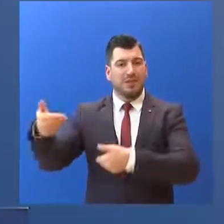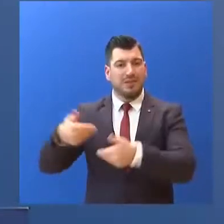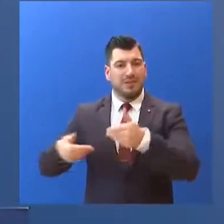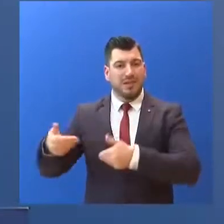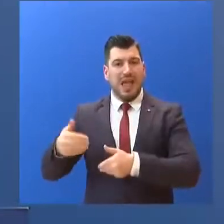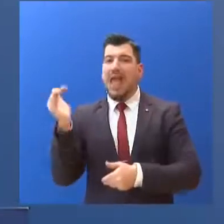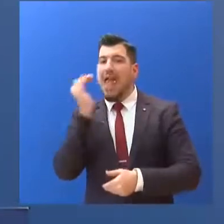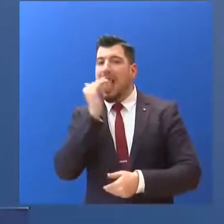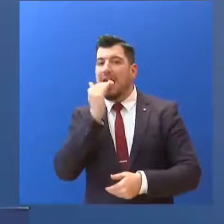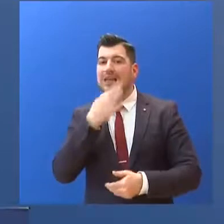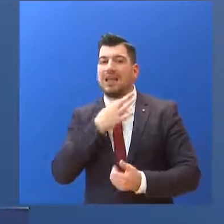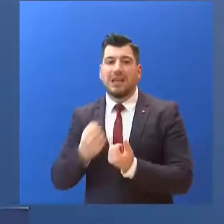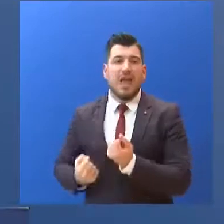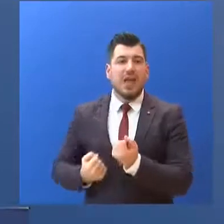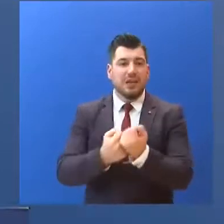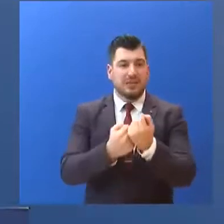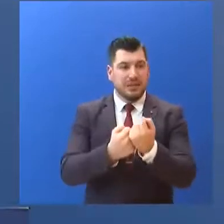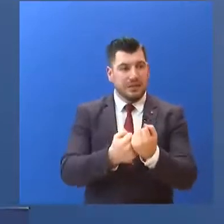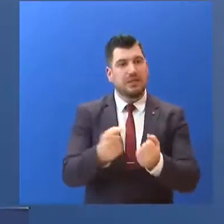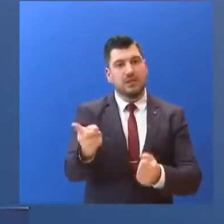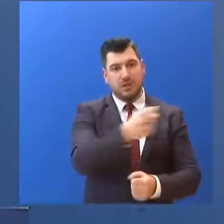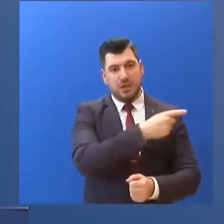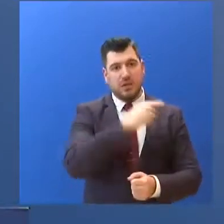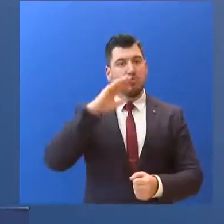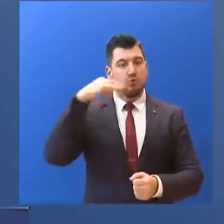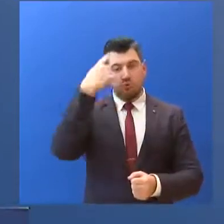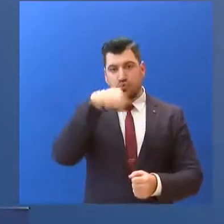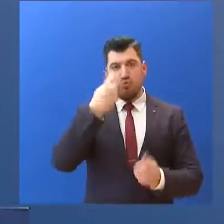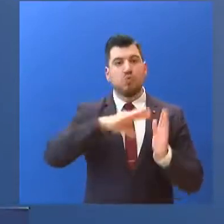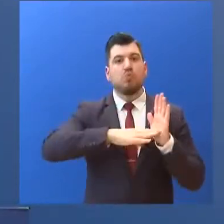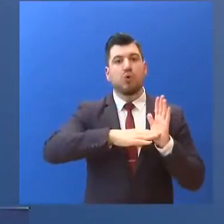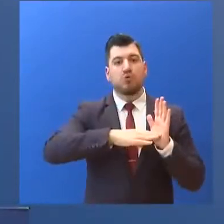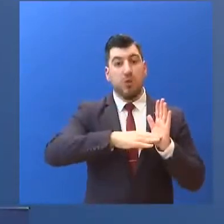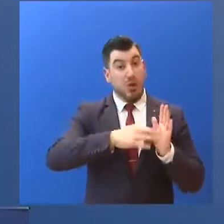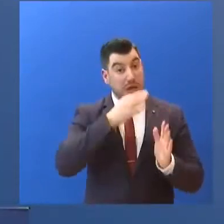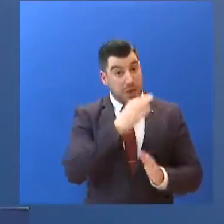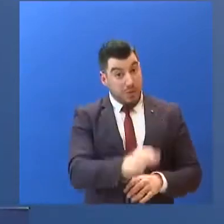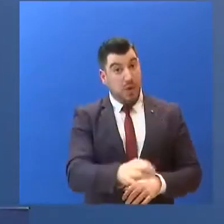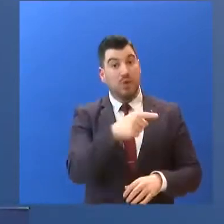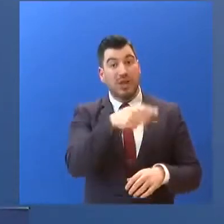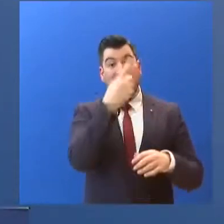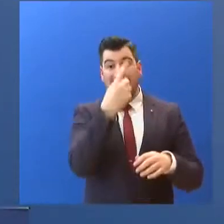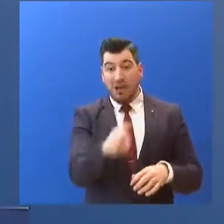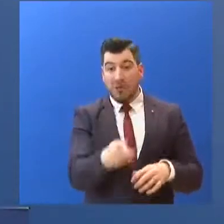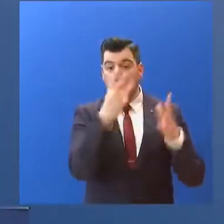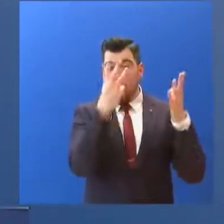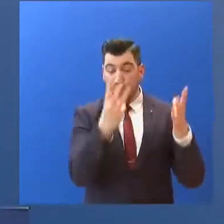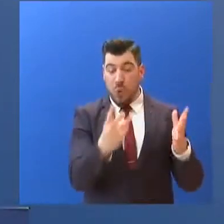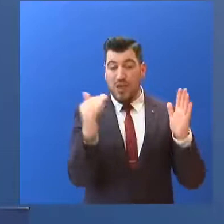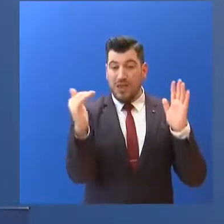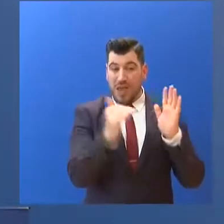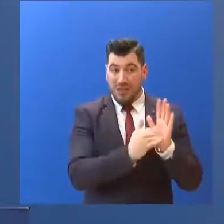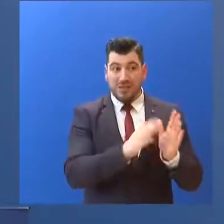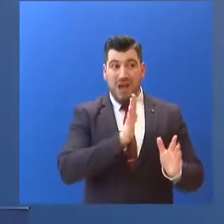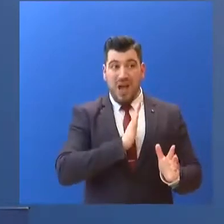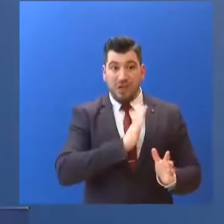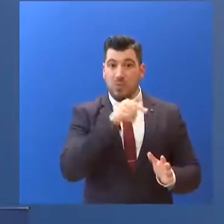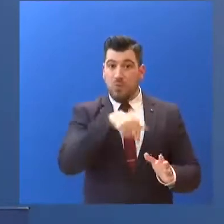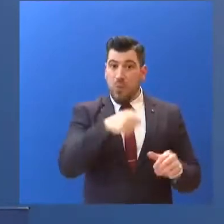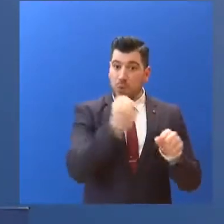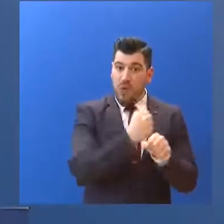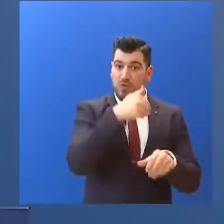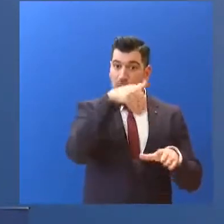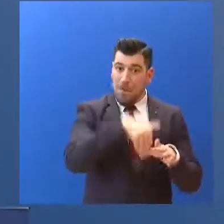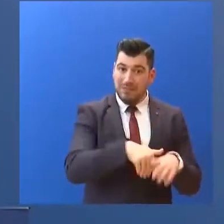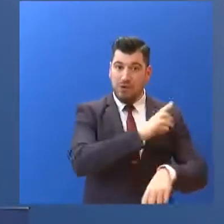που ο Δενοχμένως θα μπορούσε να χορηγηθεί... στο προσωπικό. Και αυτή χορηγείται, είπα πριν... για 108.000 ανθρώπους... οι οποίοι εργάζονται στο τομέα της